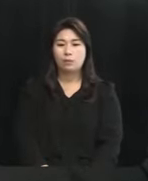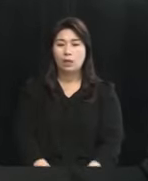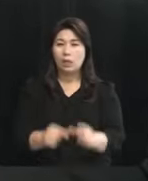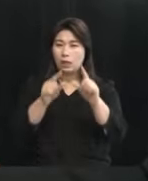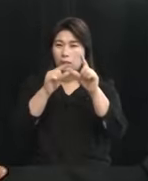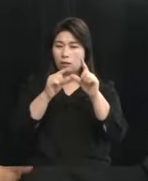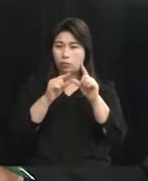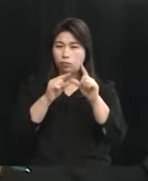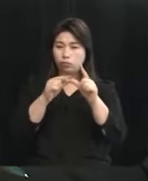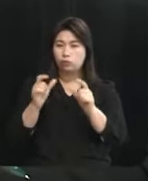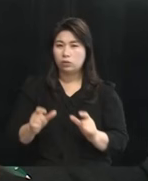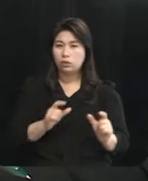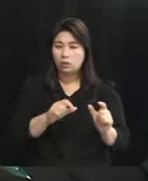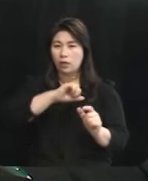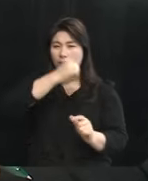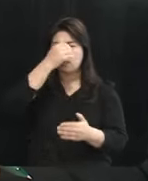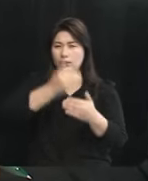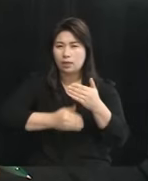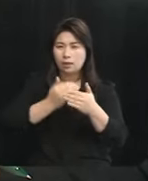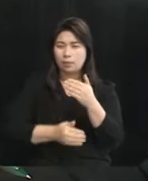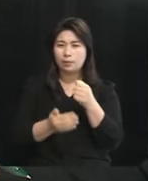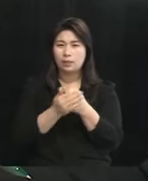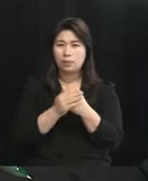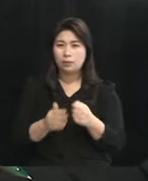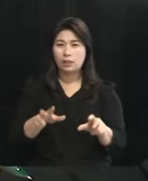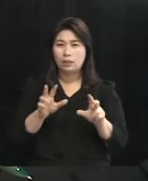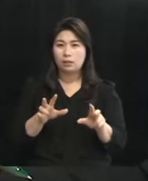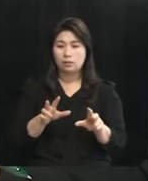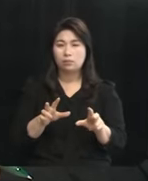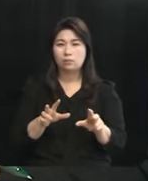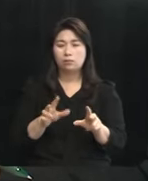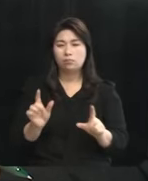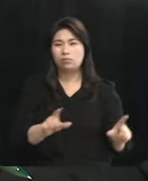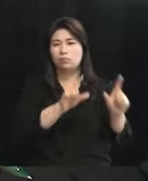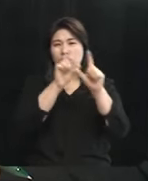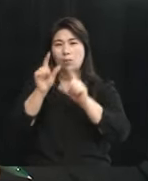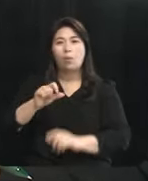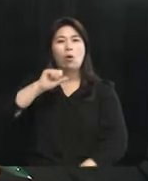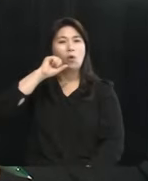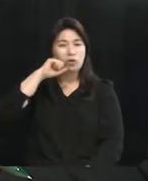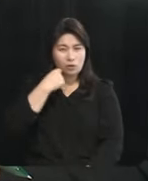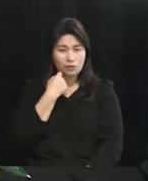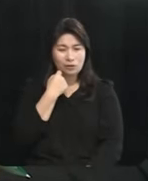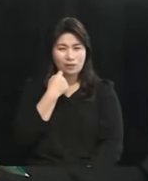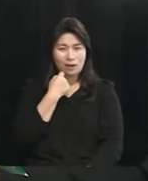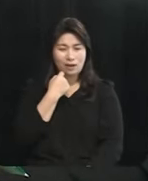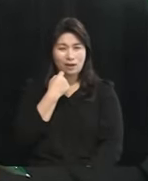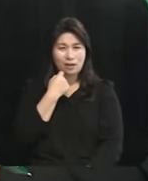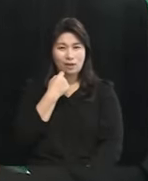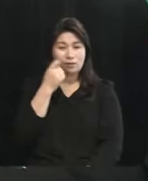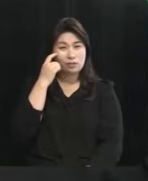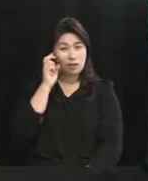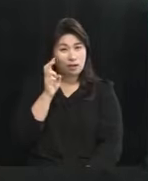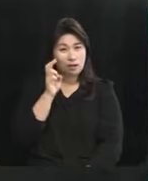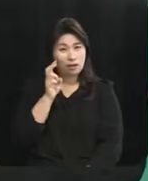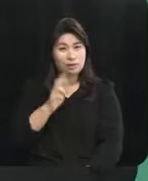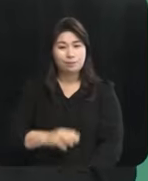영역의 예산 삭감 때문에 지금이 민생이 어려졌다 이렇게 지금 판단하고 계신가요?